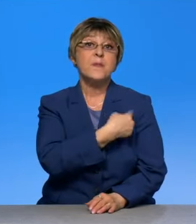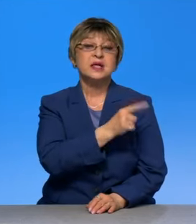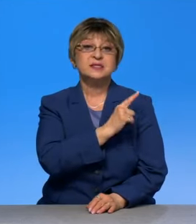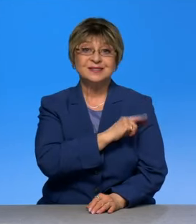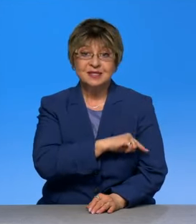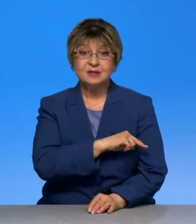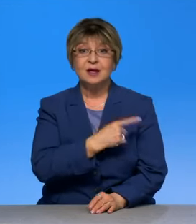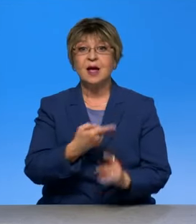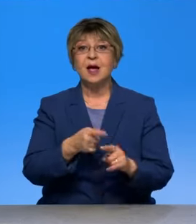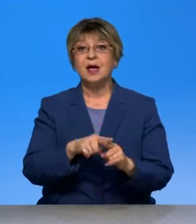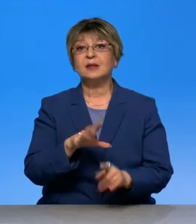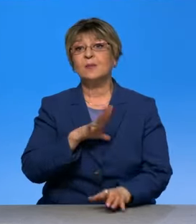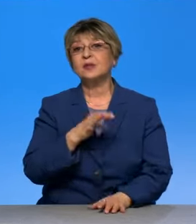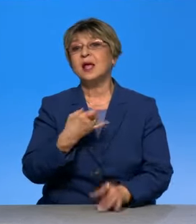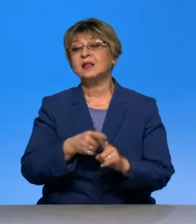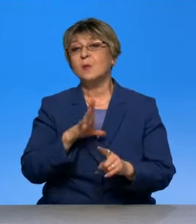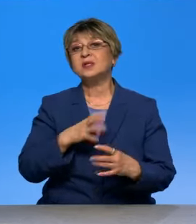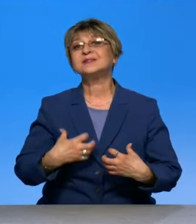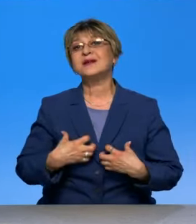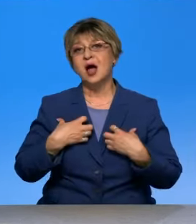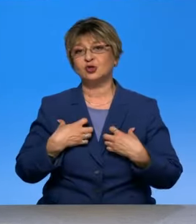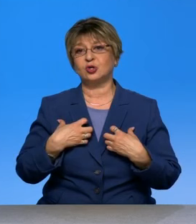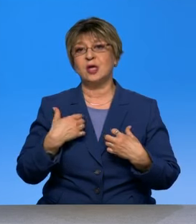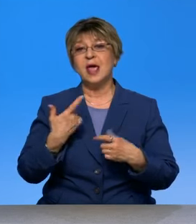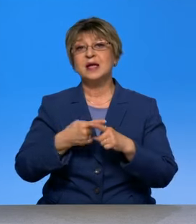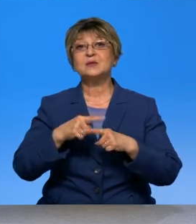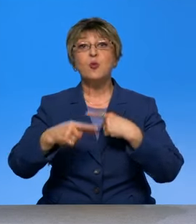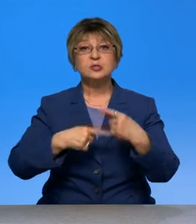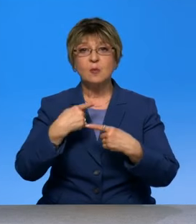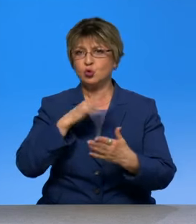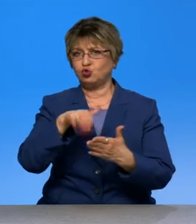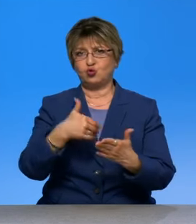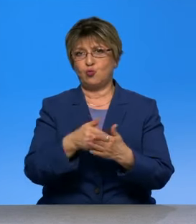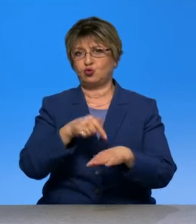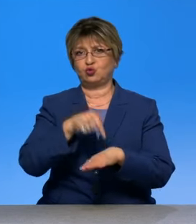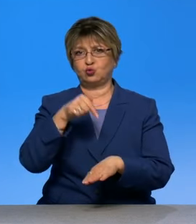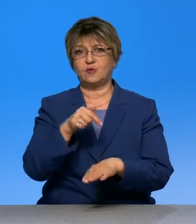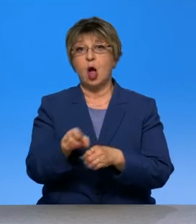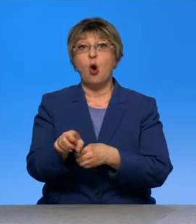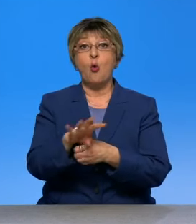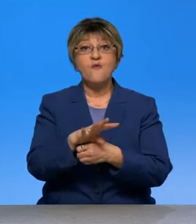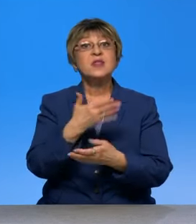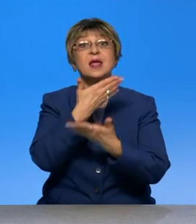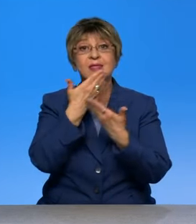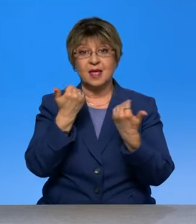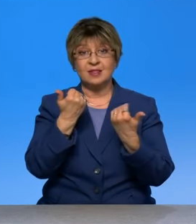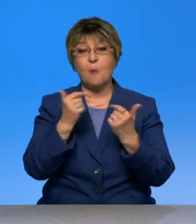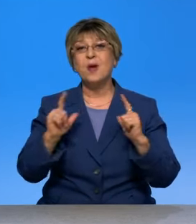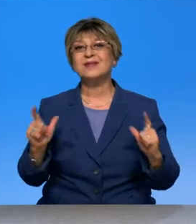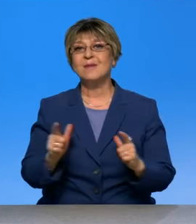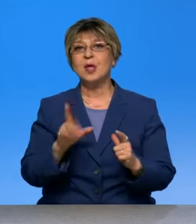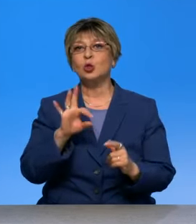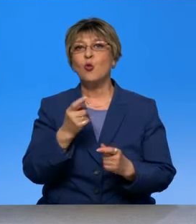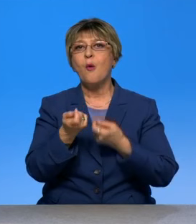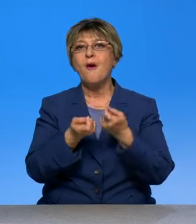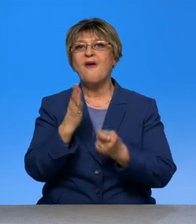действительно это было, и это страшно. И эти последствия мы чувствуем до сегодняшнего дня. Ковид вроде ушел, пандемия, но вирус, он